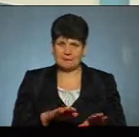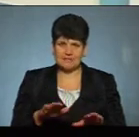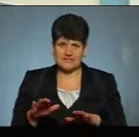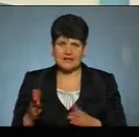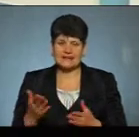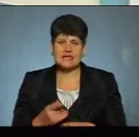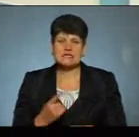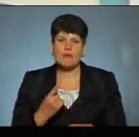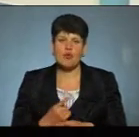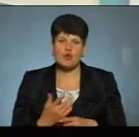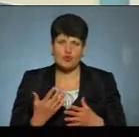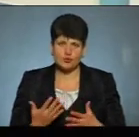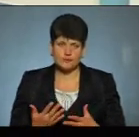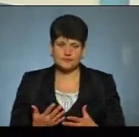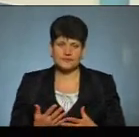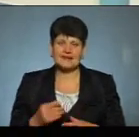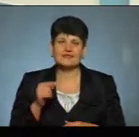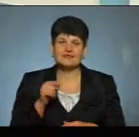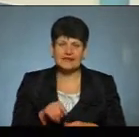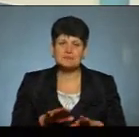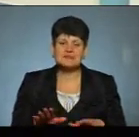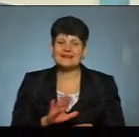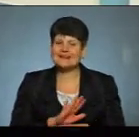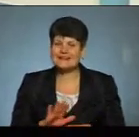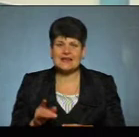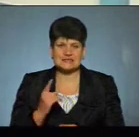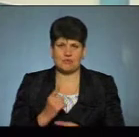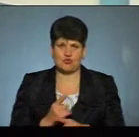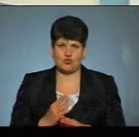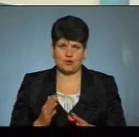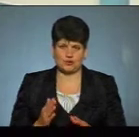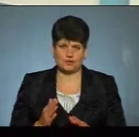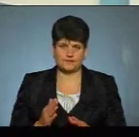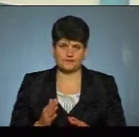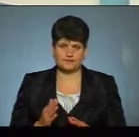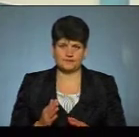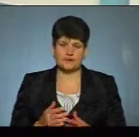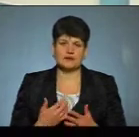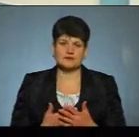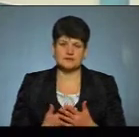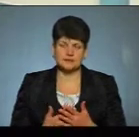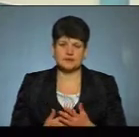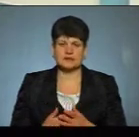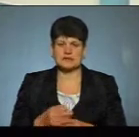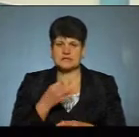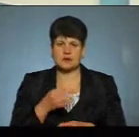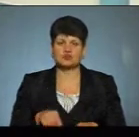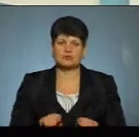заборонено. В тих місцях, де не заборонено. Скажу так, поліція